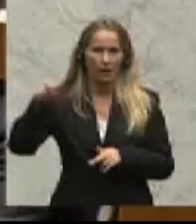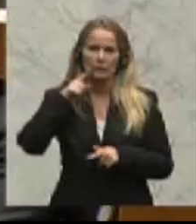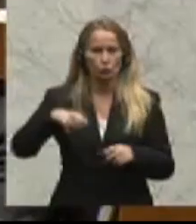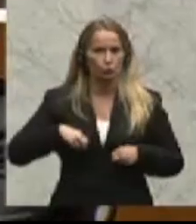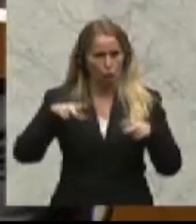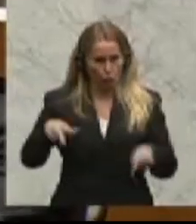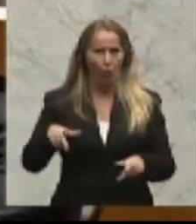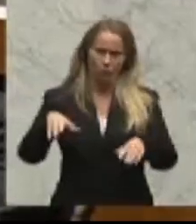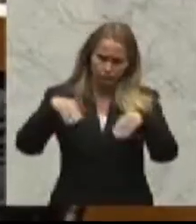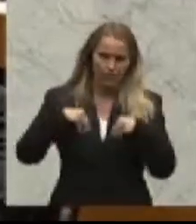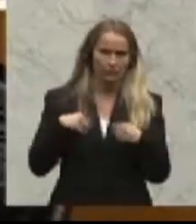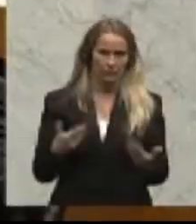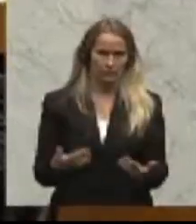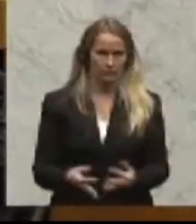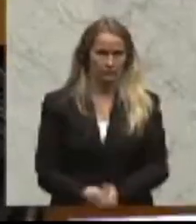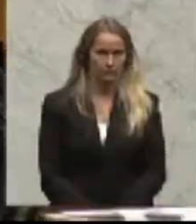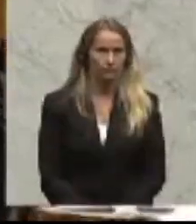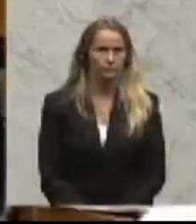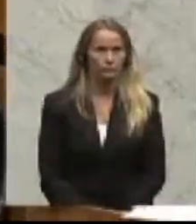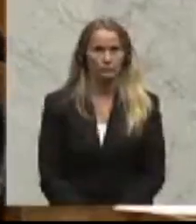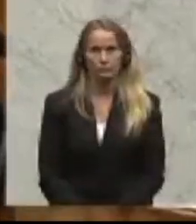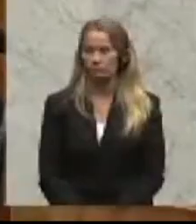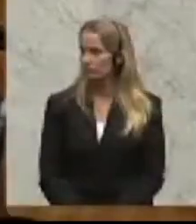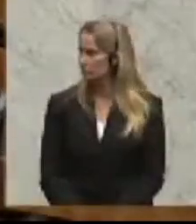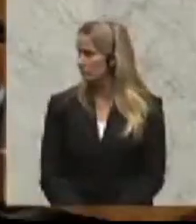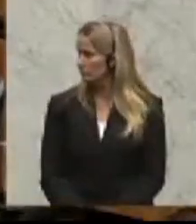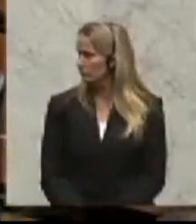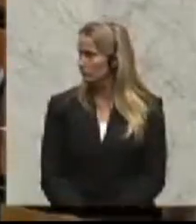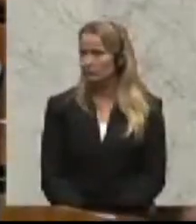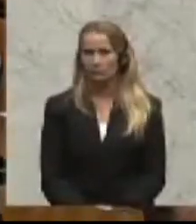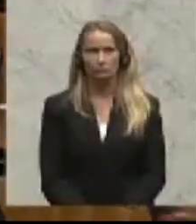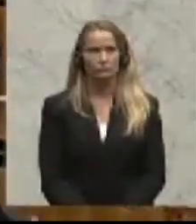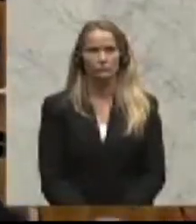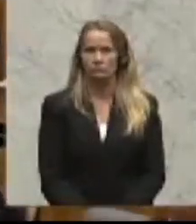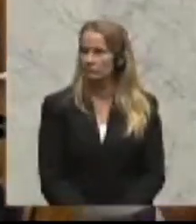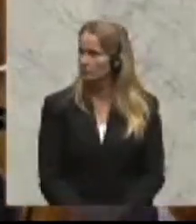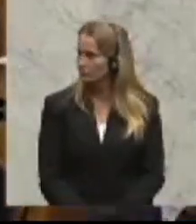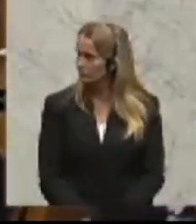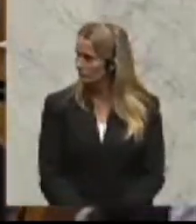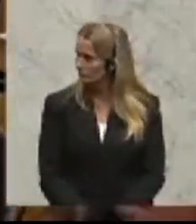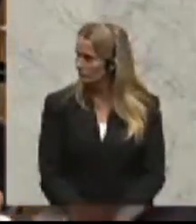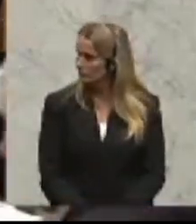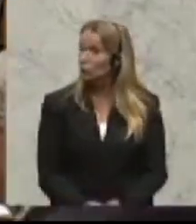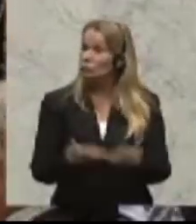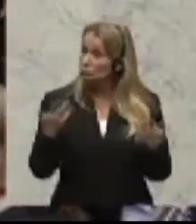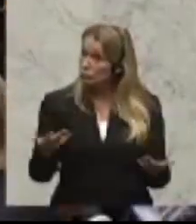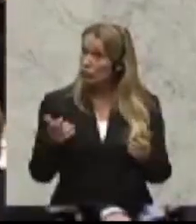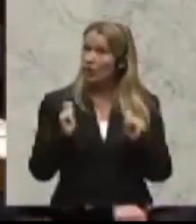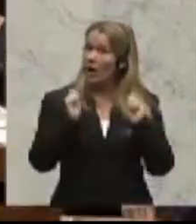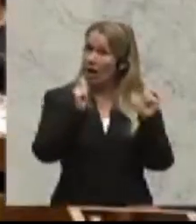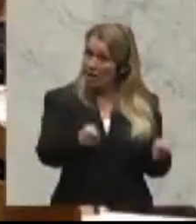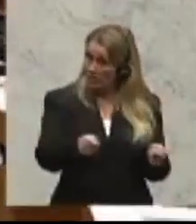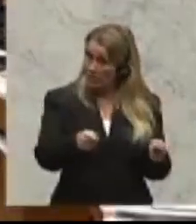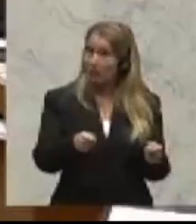Eine geplante Föderalismusreform in Italien würde der Autonomie Südtirols massiv schaden, kritisiert der Südtirols